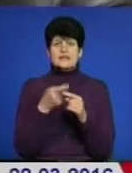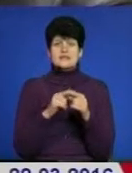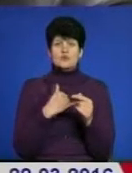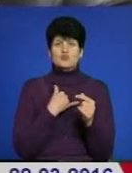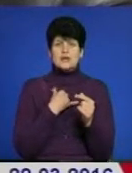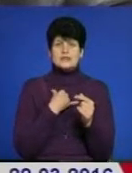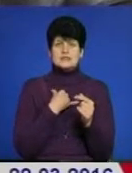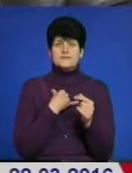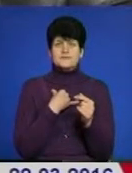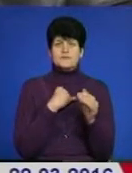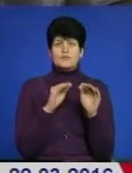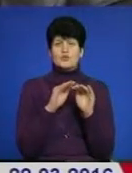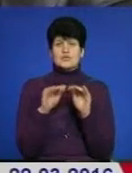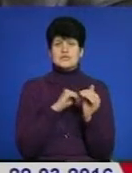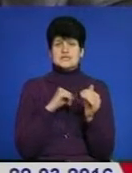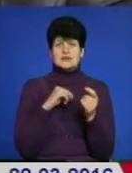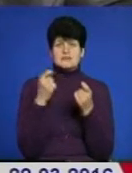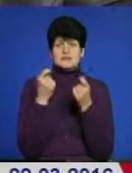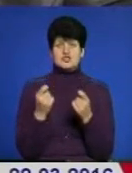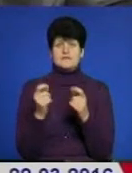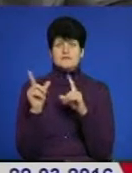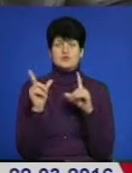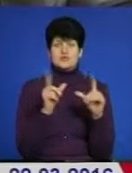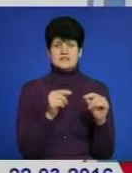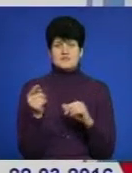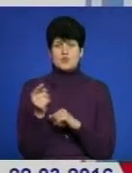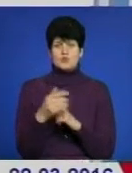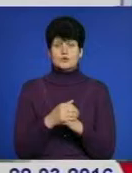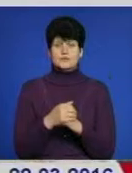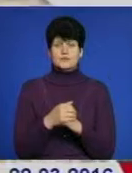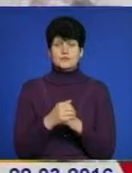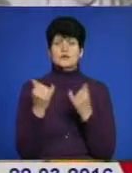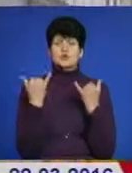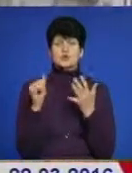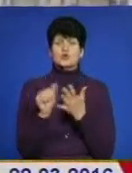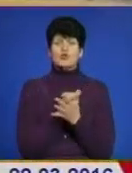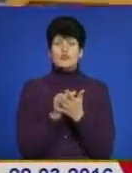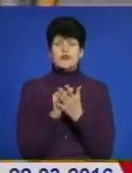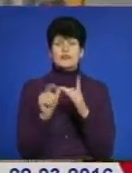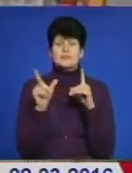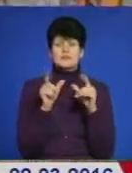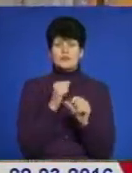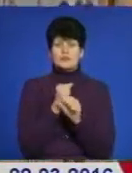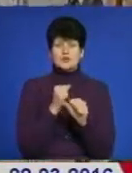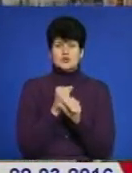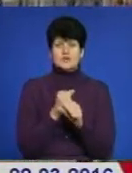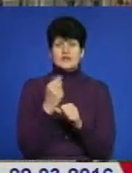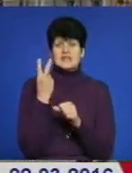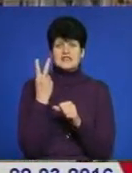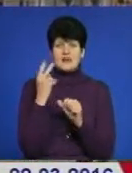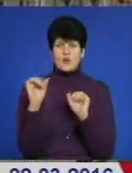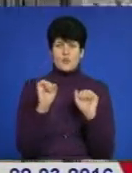порівняно саме там, чи проїзд в Тернополі. Нині документи перевізників опрацьовує відразу два